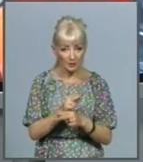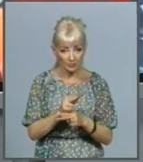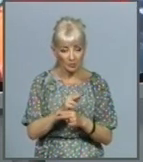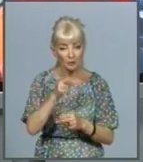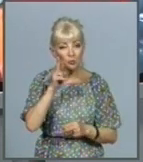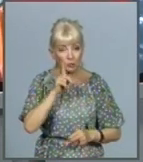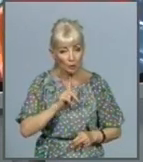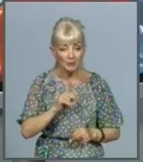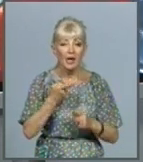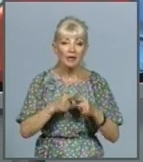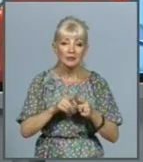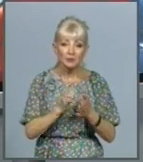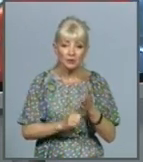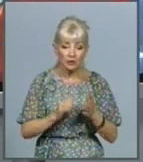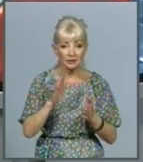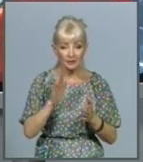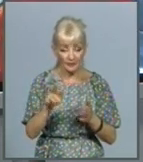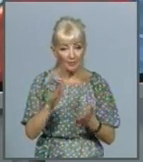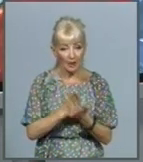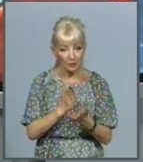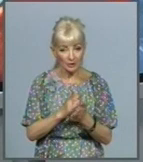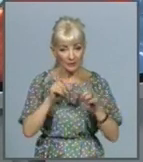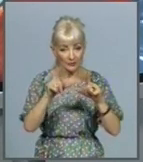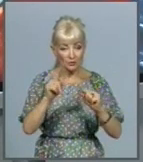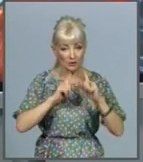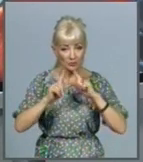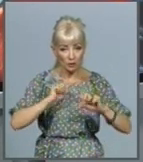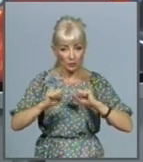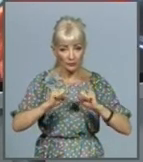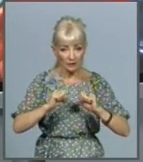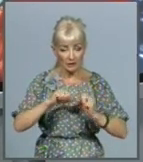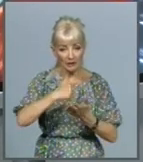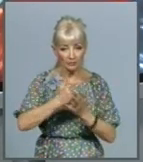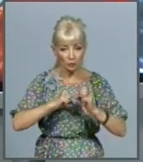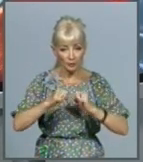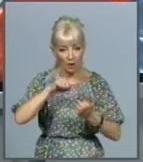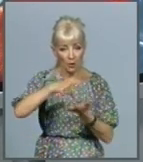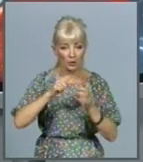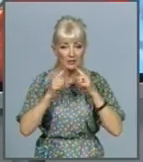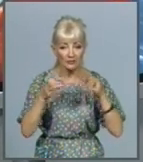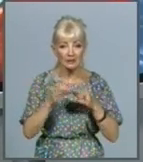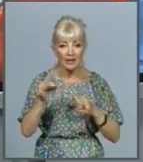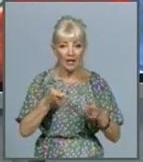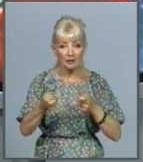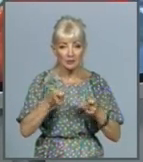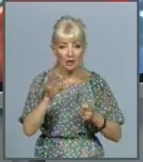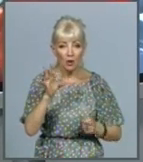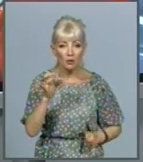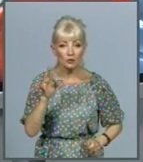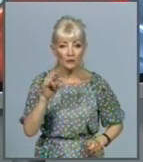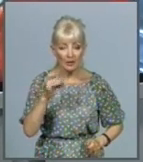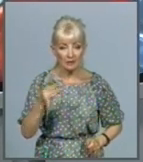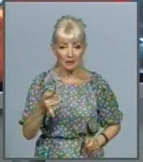приводу у населеному пункті провели виїзну на раду з керівниками профільних департаментів міськради та адміністрацією Основ'янського району. Що саме